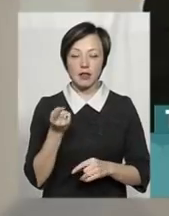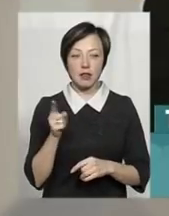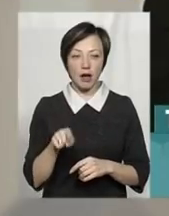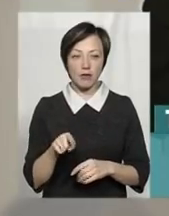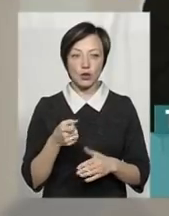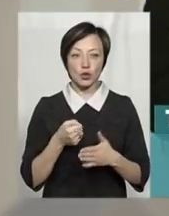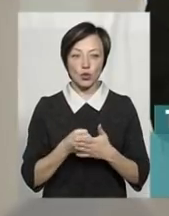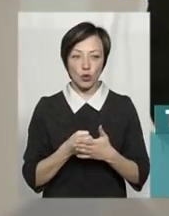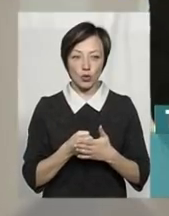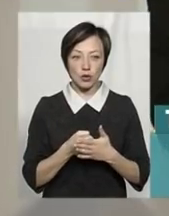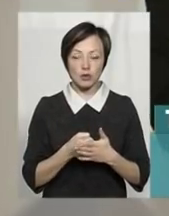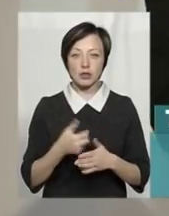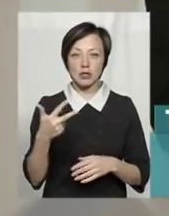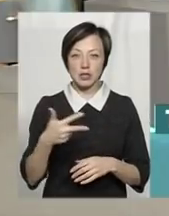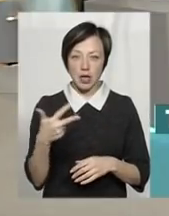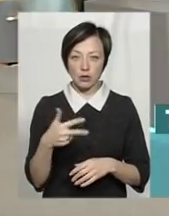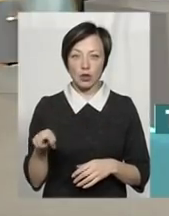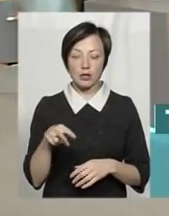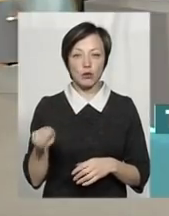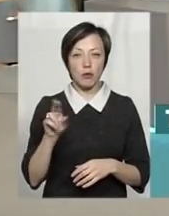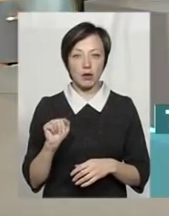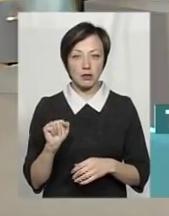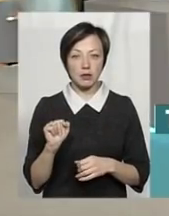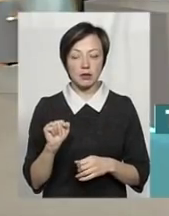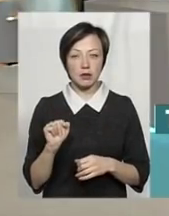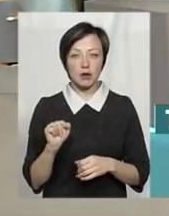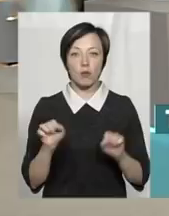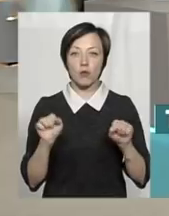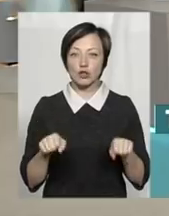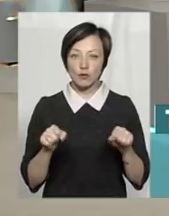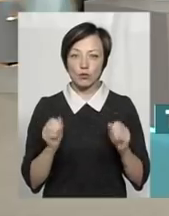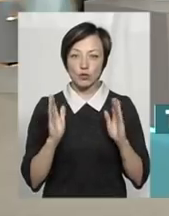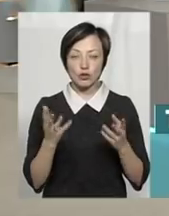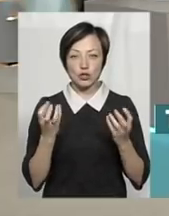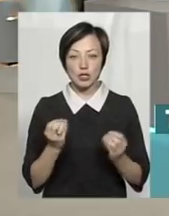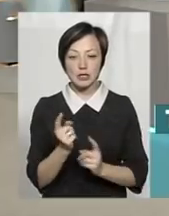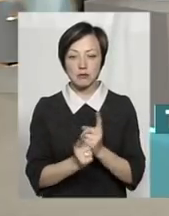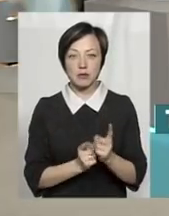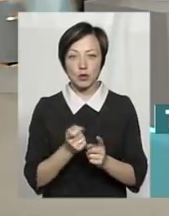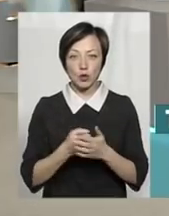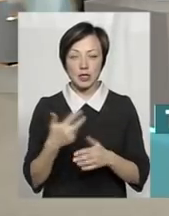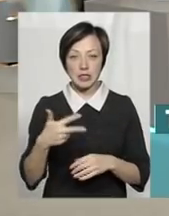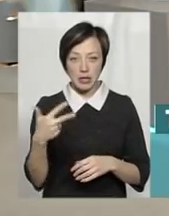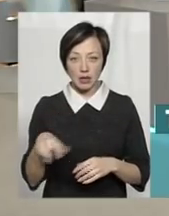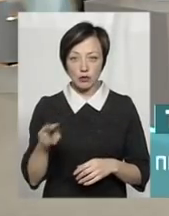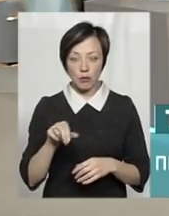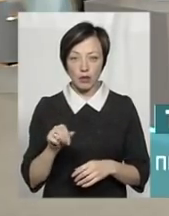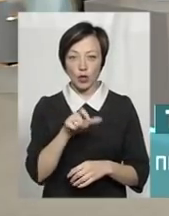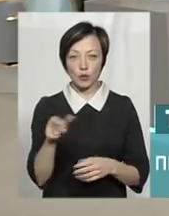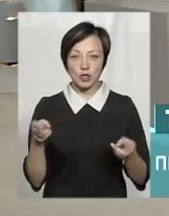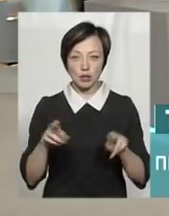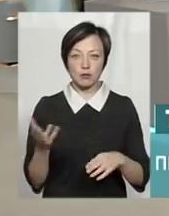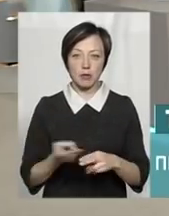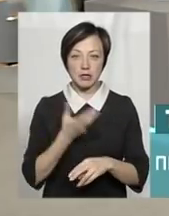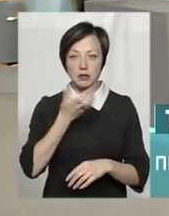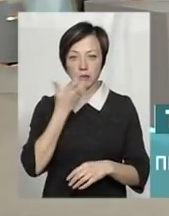до 30 листопада. То, можливо, будуть ще якісь зміни, ще й до 30 листопада люди залишаться без